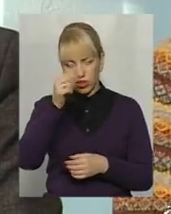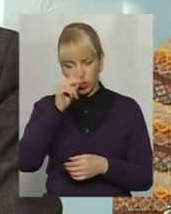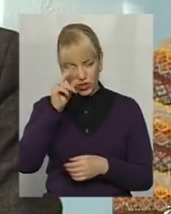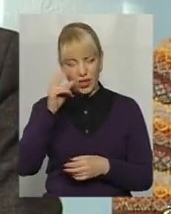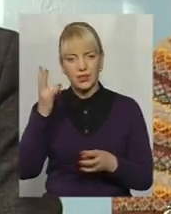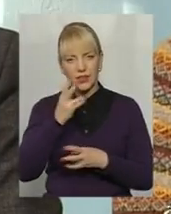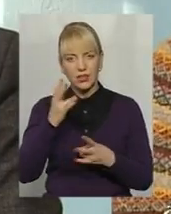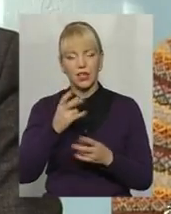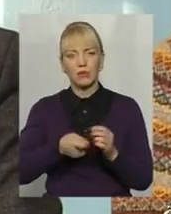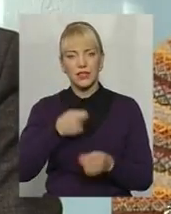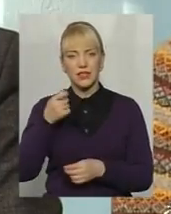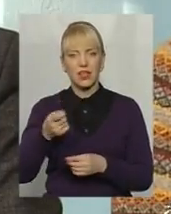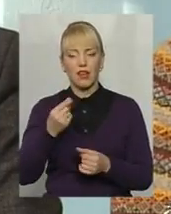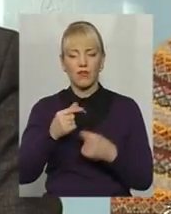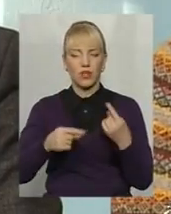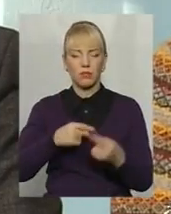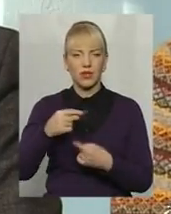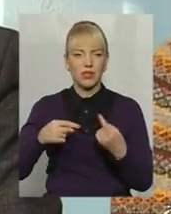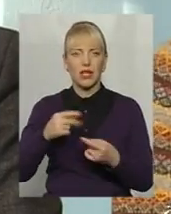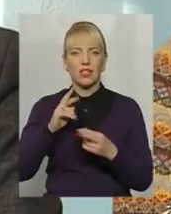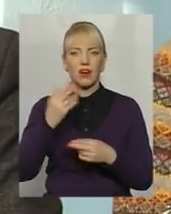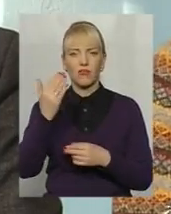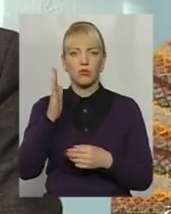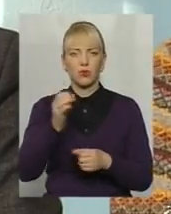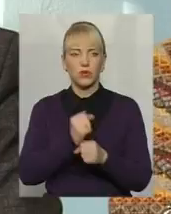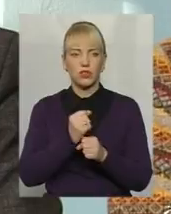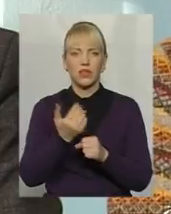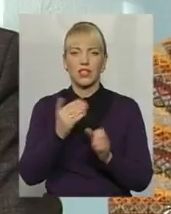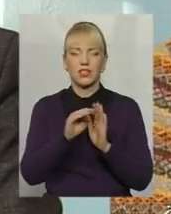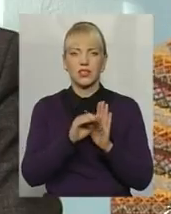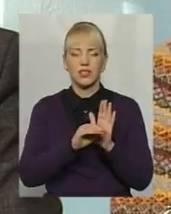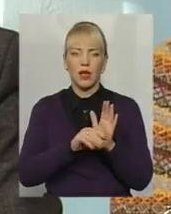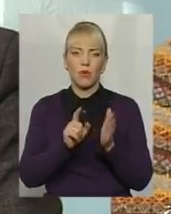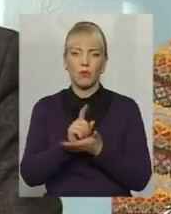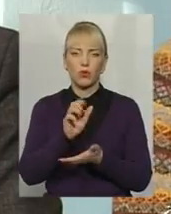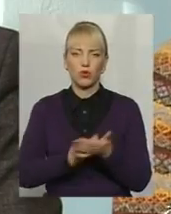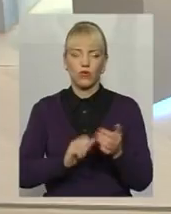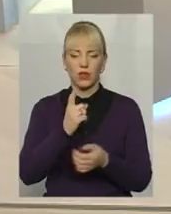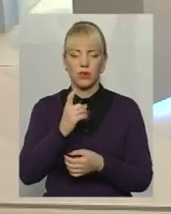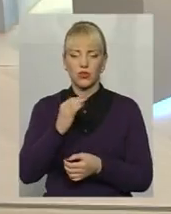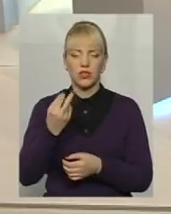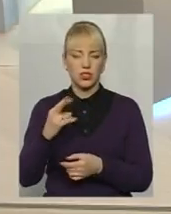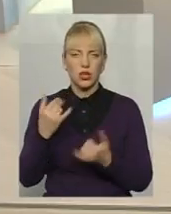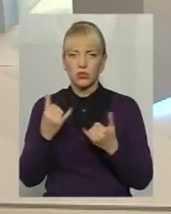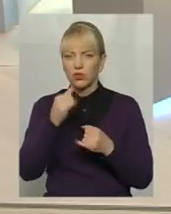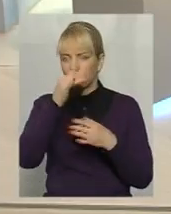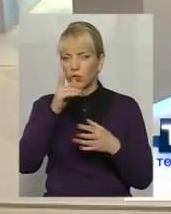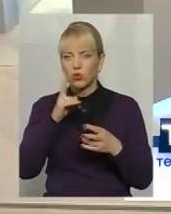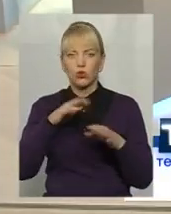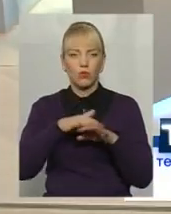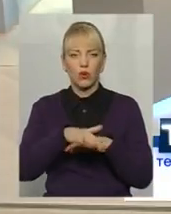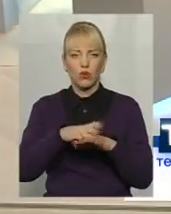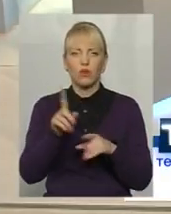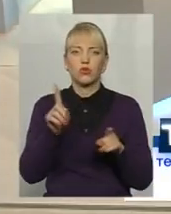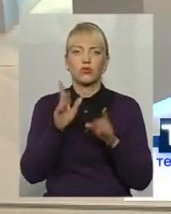бізнесменам, підприємцям, як вони будуть працювати, на які системи податкування з 1 січня. Сьогодні ніхто не може прорахувати, а що буде.